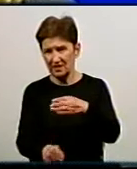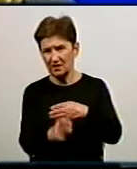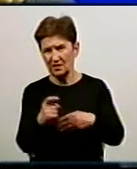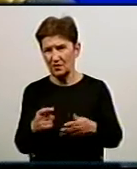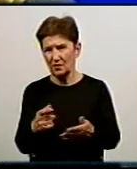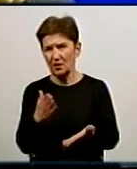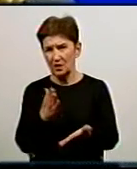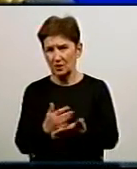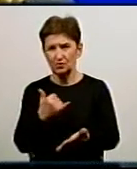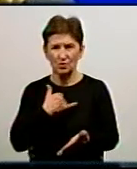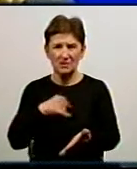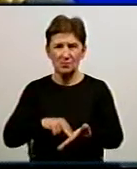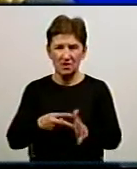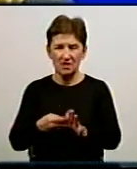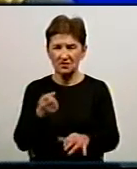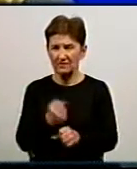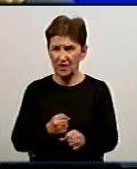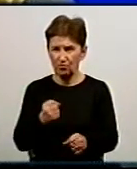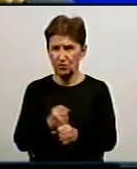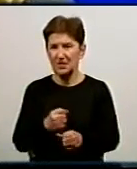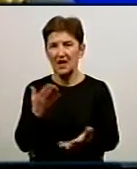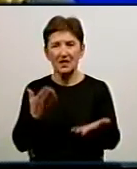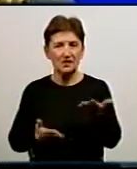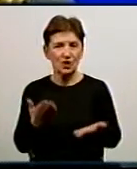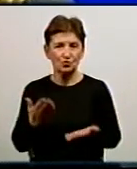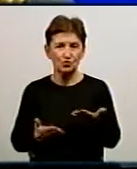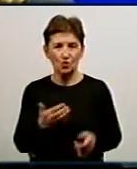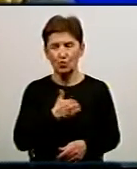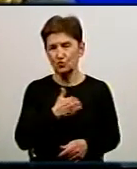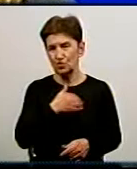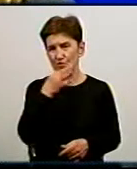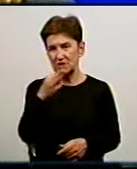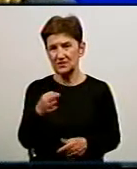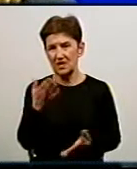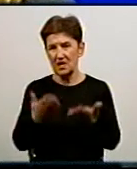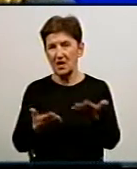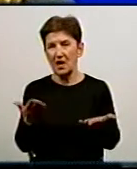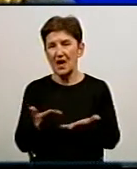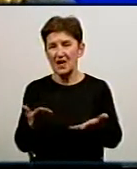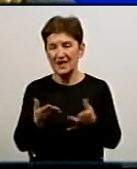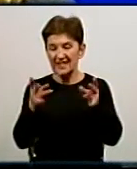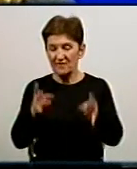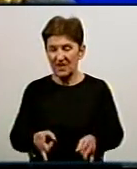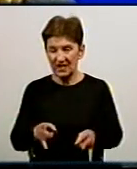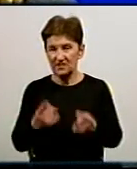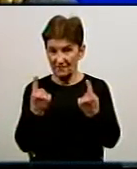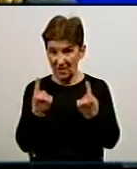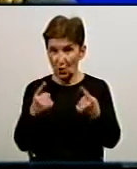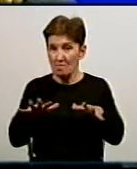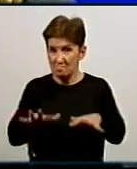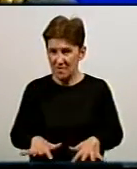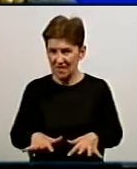Є у нас планові роботи, які по цьому водогону, якщо, хочу сказати, якщо в нас стається якась аварійна ситуація на одному місці, то